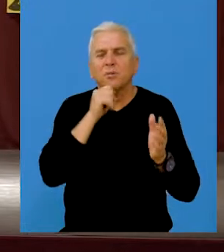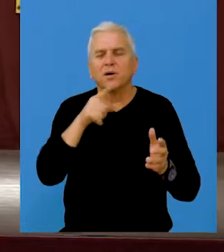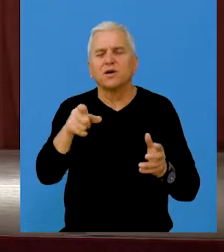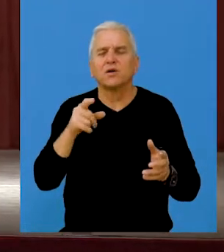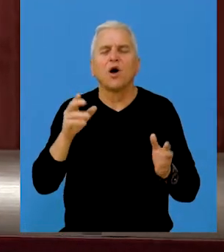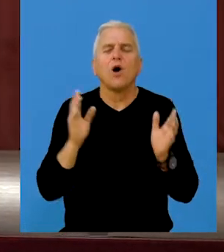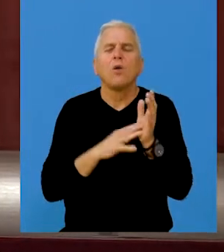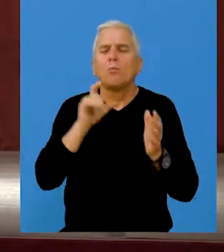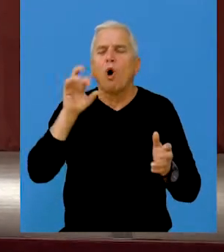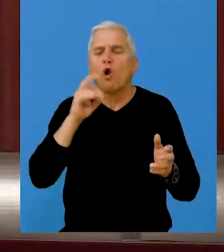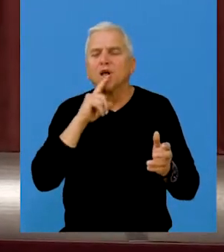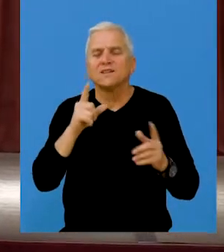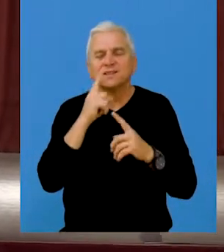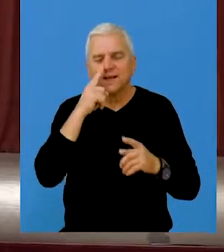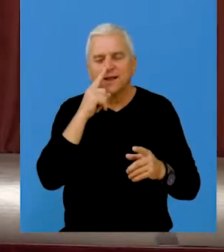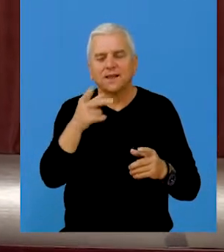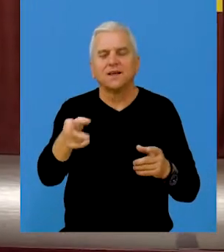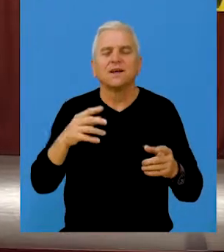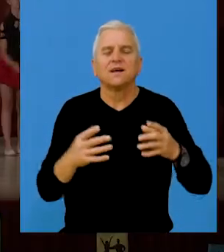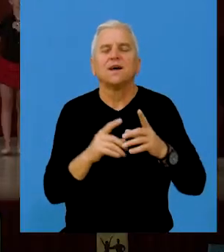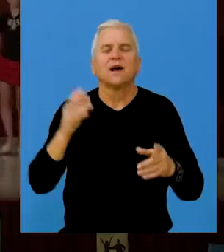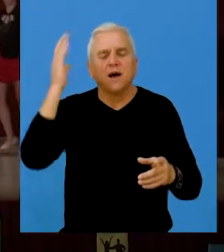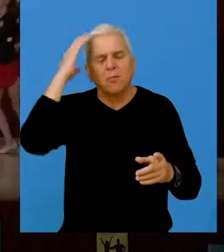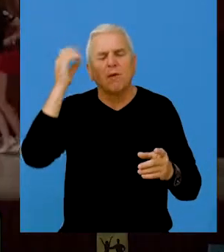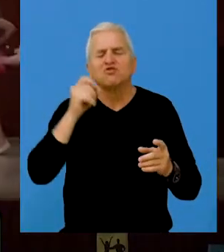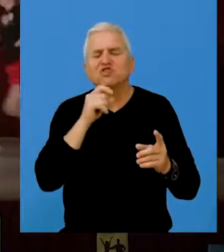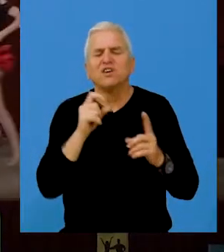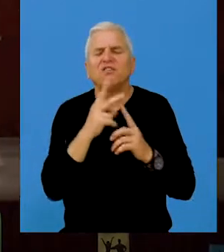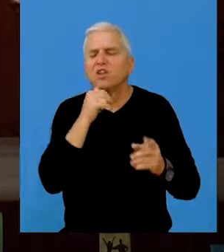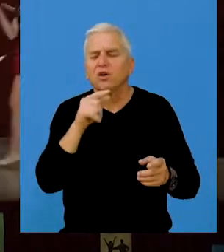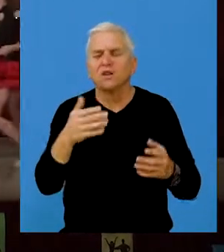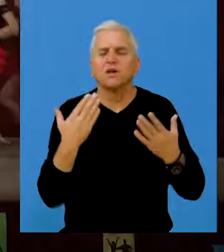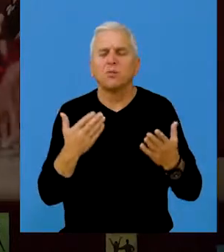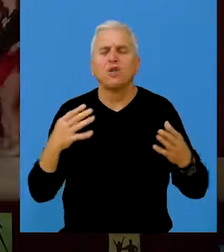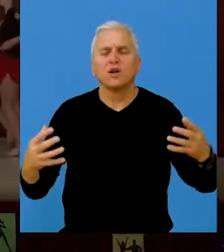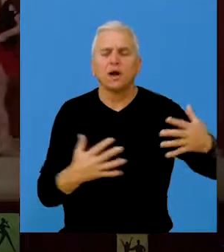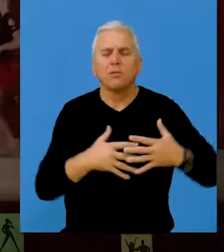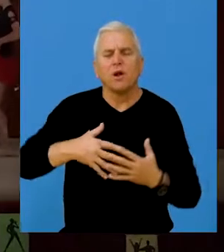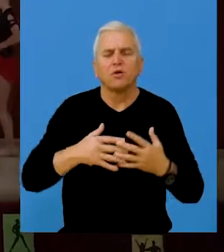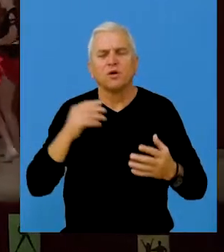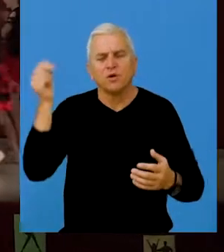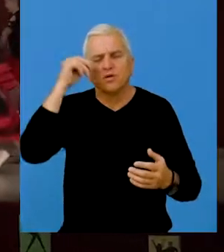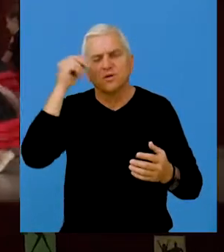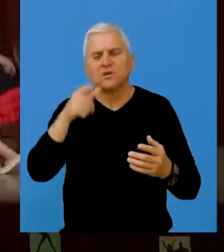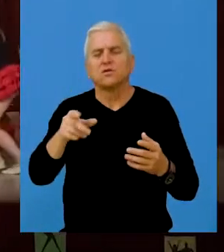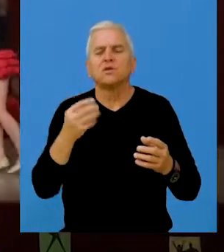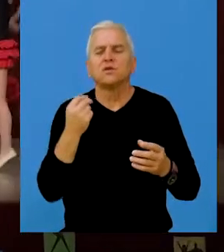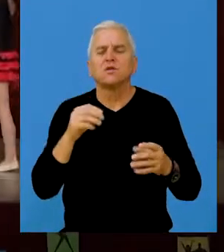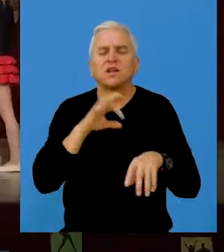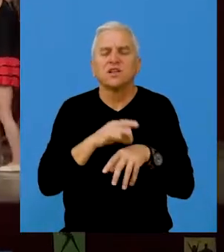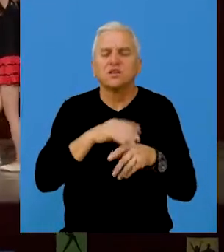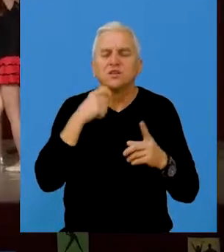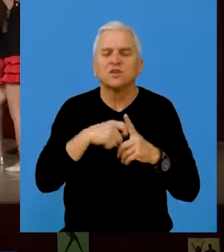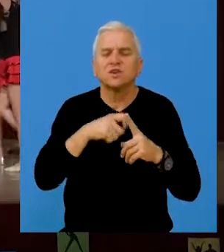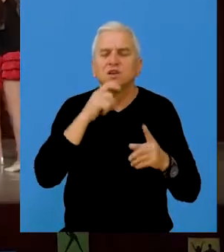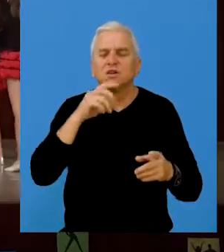Merkur Midnight iz Mola i Sente, Ritmical Dance Club iz Bačkih Vinograda i moderna plesna grupa kulturno-umjetničkog društva